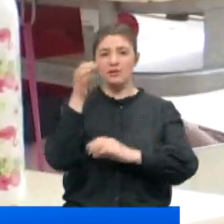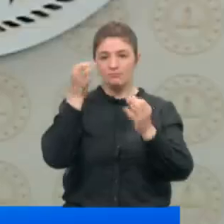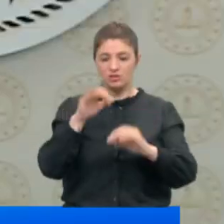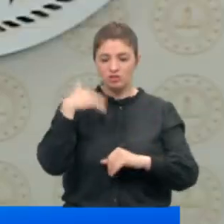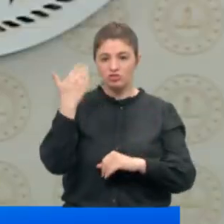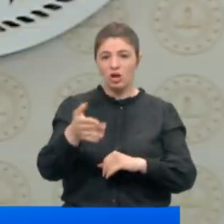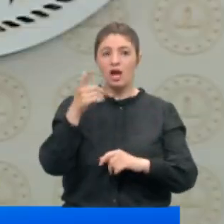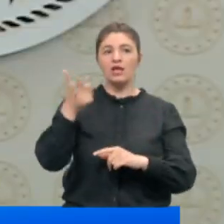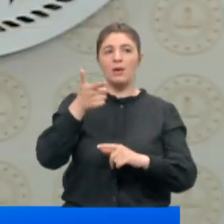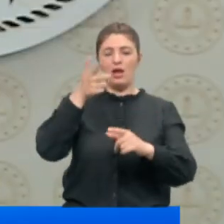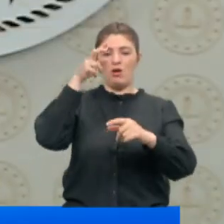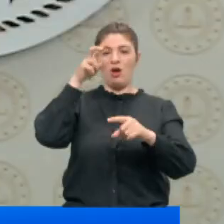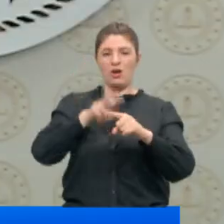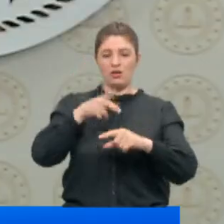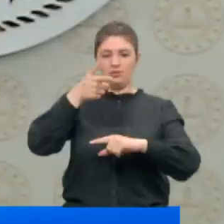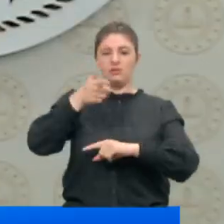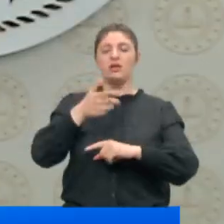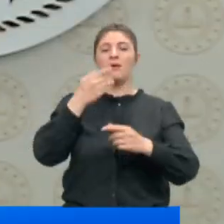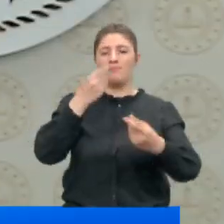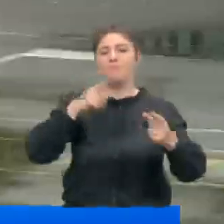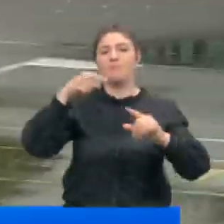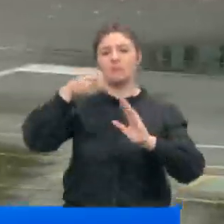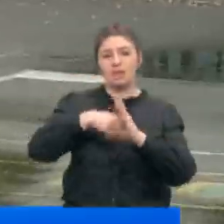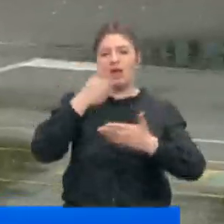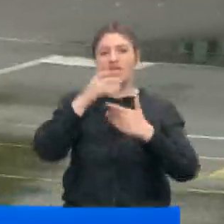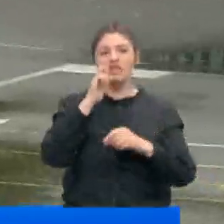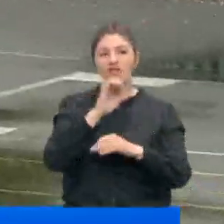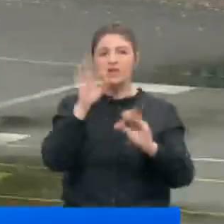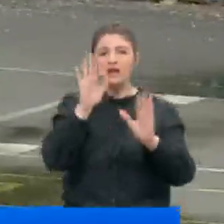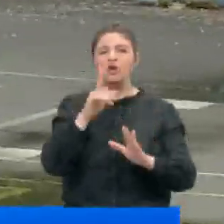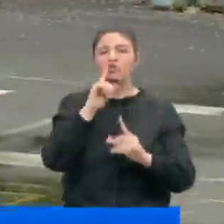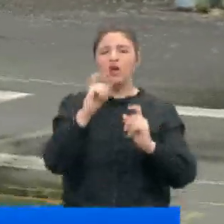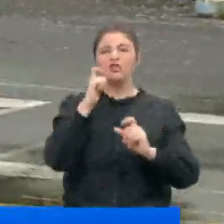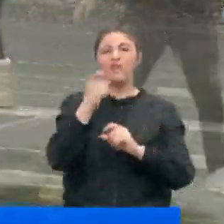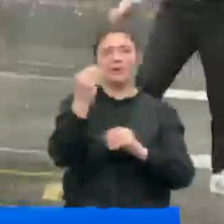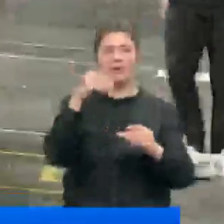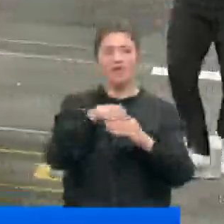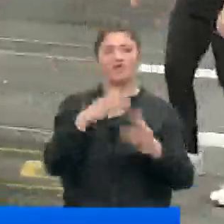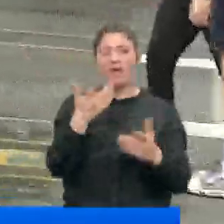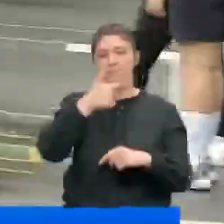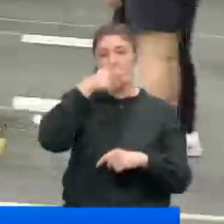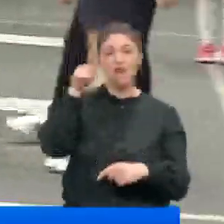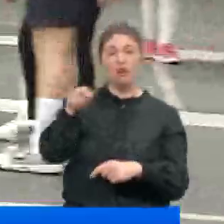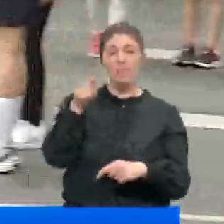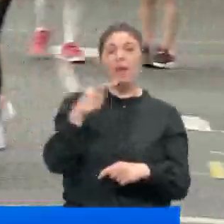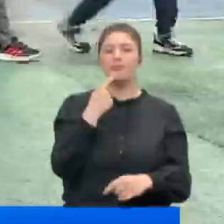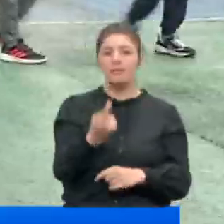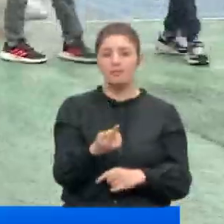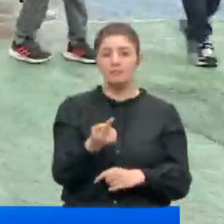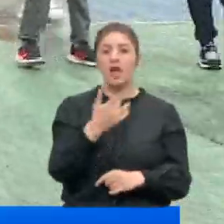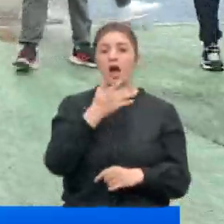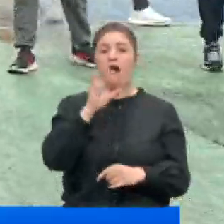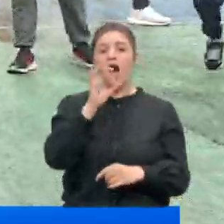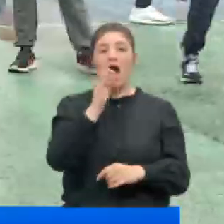sonra da kameralar karşısına geçerek bazı detayları paylaştı. Cevapsız kalan soruları yanıtlamak içinse perşembe gününe randevu verdi.